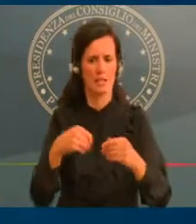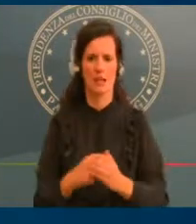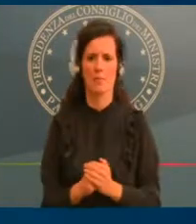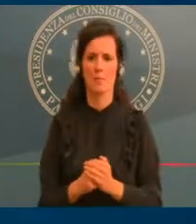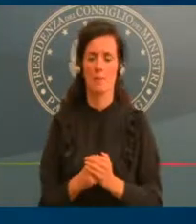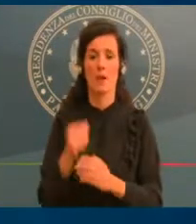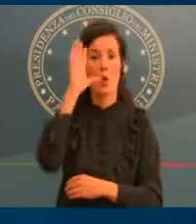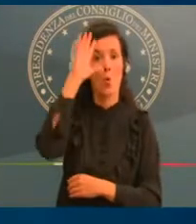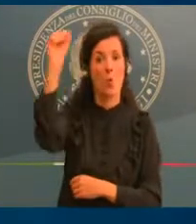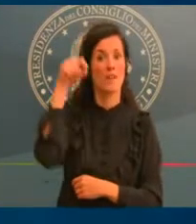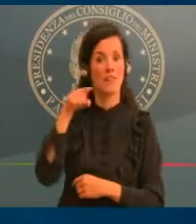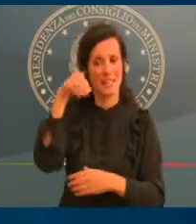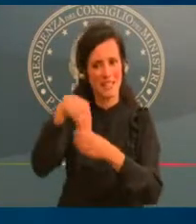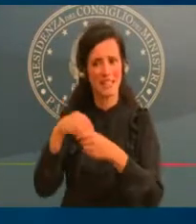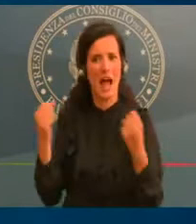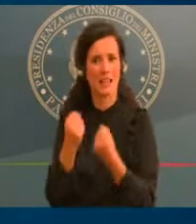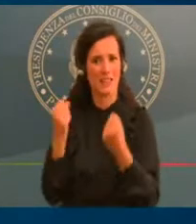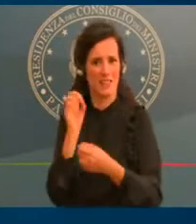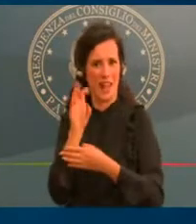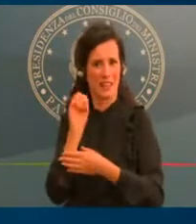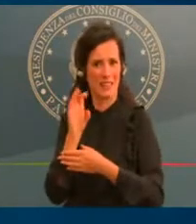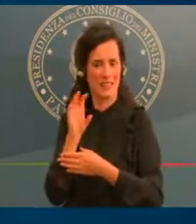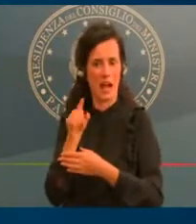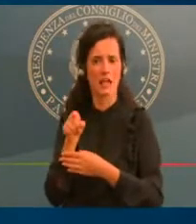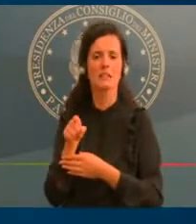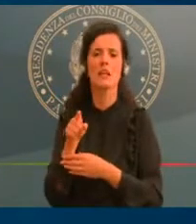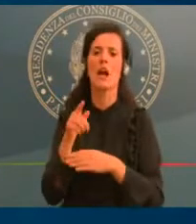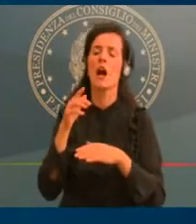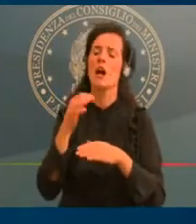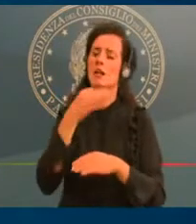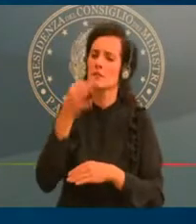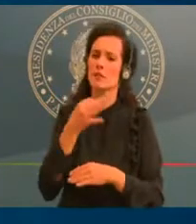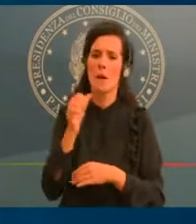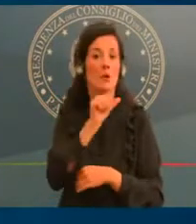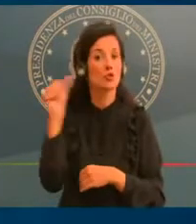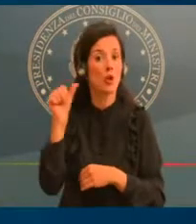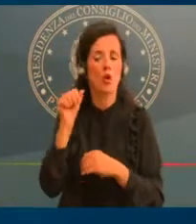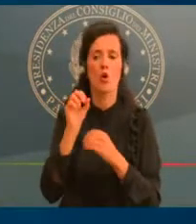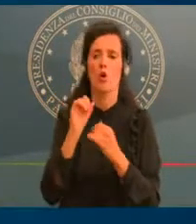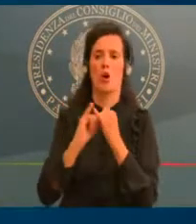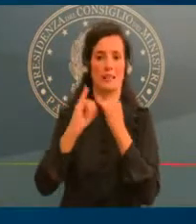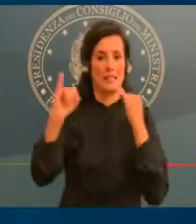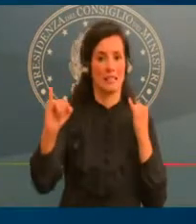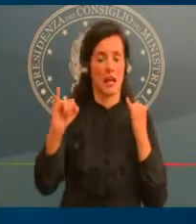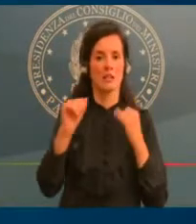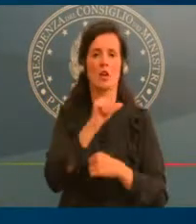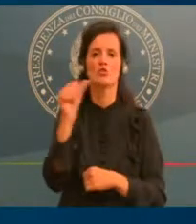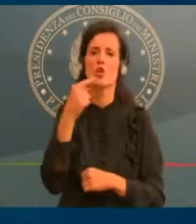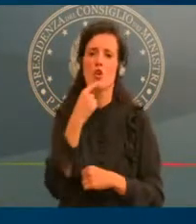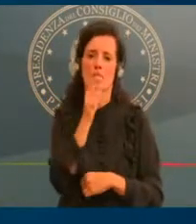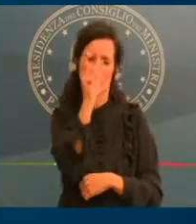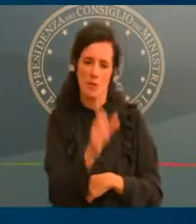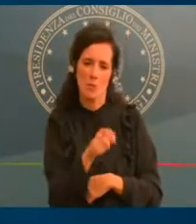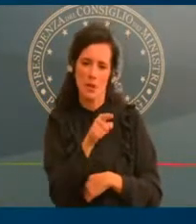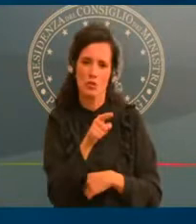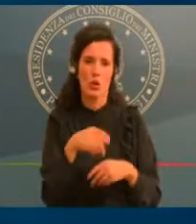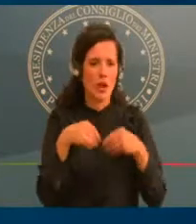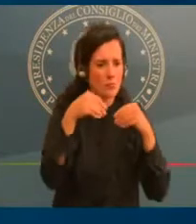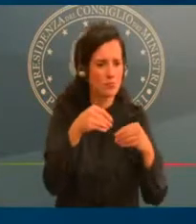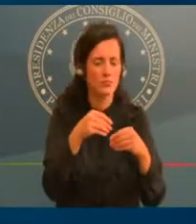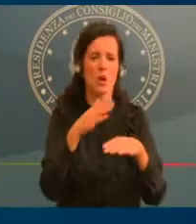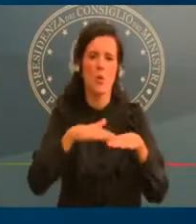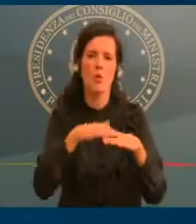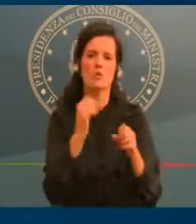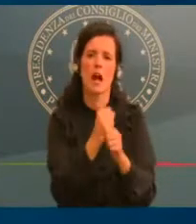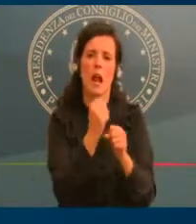matricole e per l'utilizzo di laboratori. Sono sospese tutte le prove preselettive, le prove scritte che si svolgono